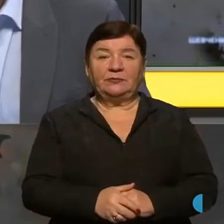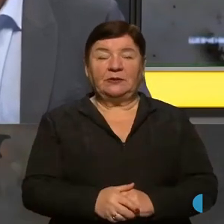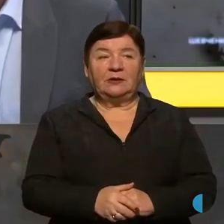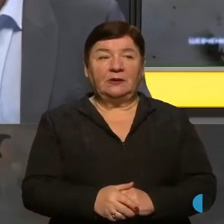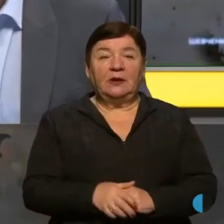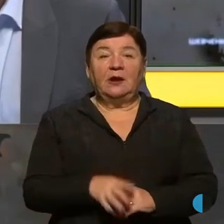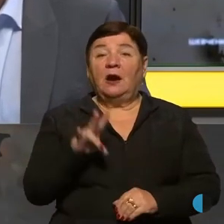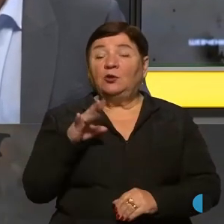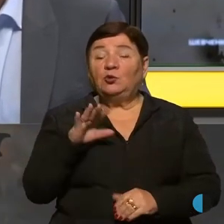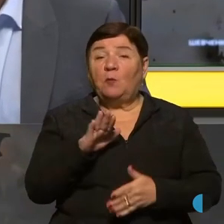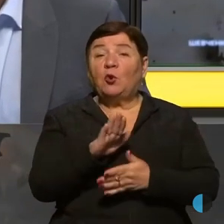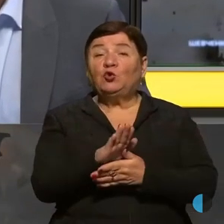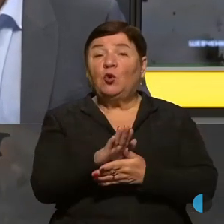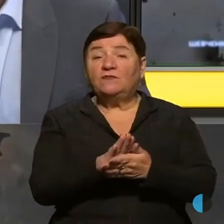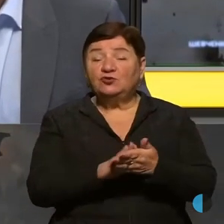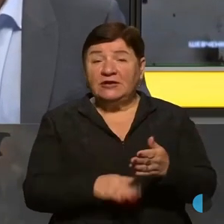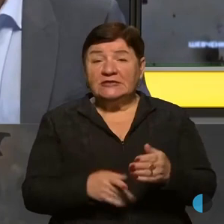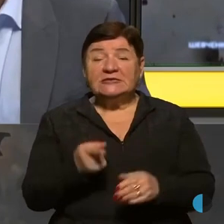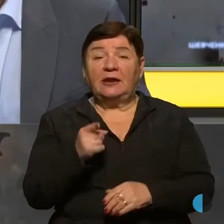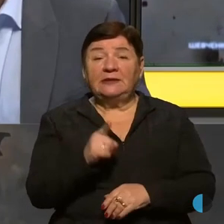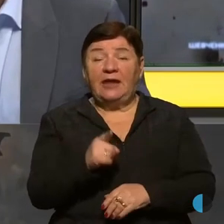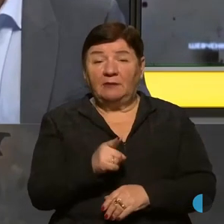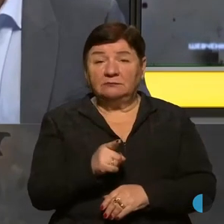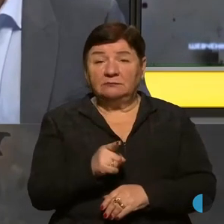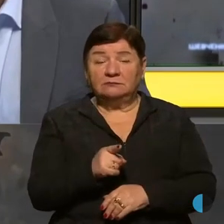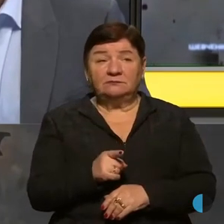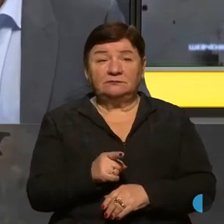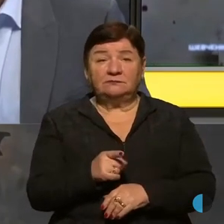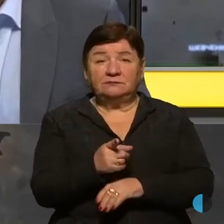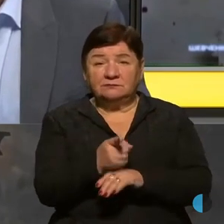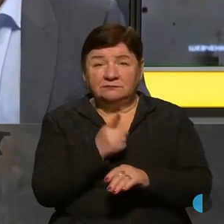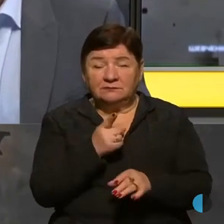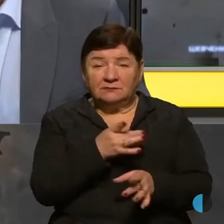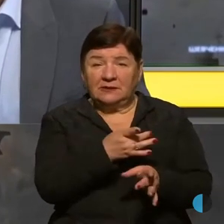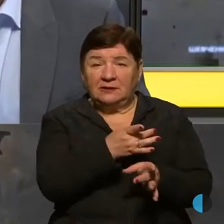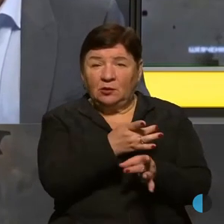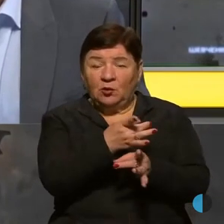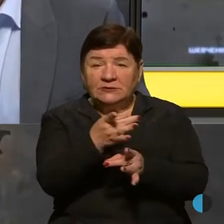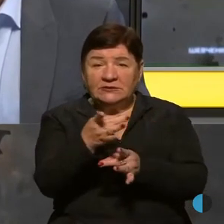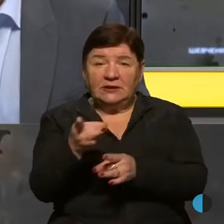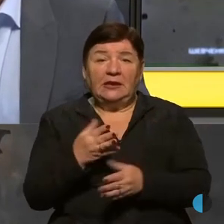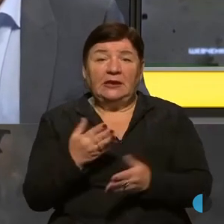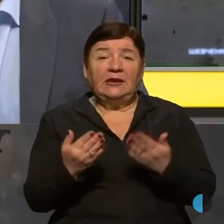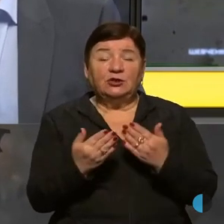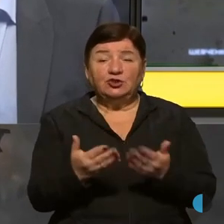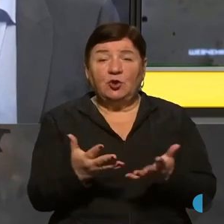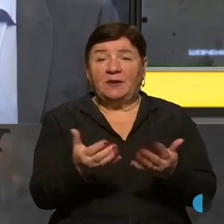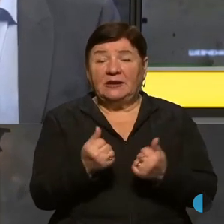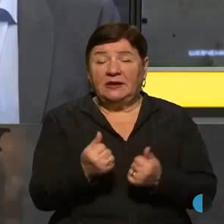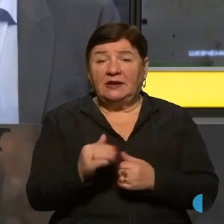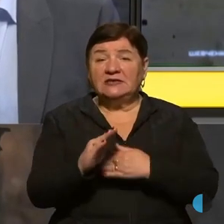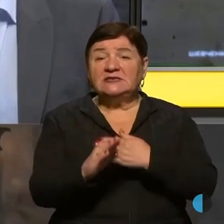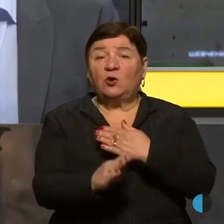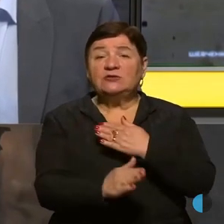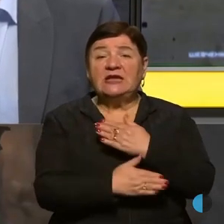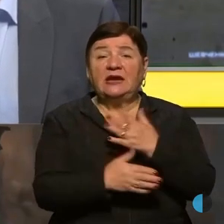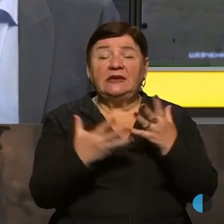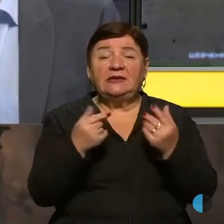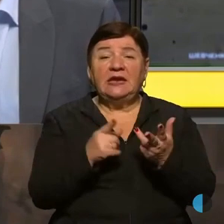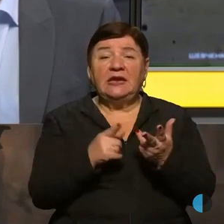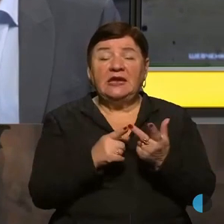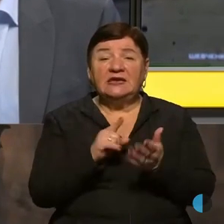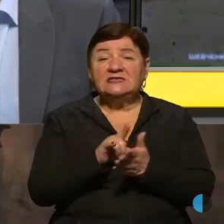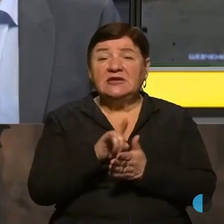Ну, продовжуються там автодари, танкові обстріли, але якщо порівнювати за останні дні, кількість